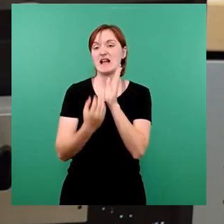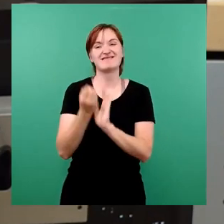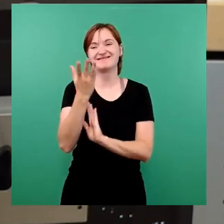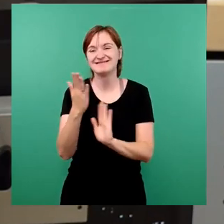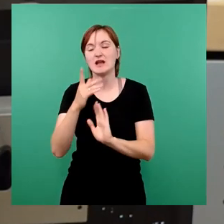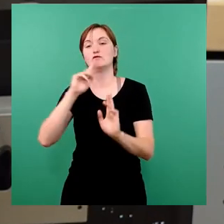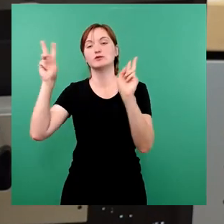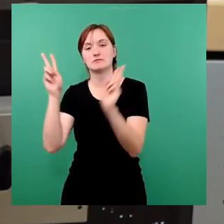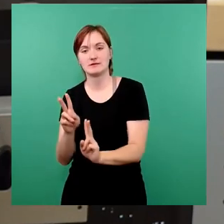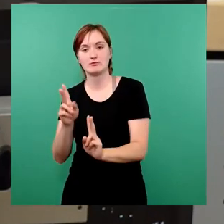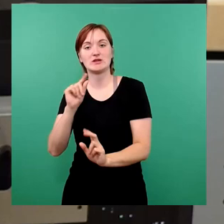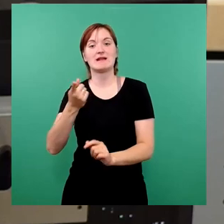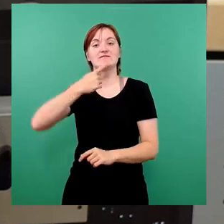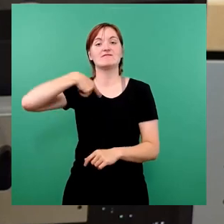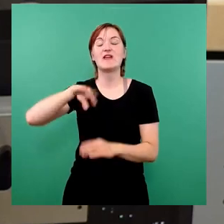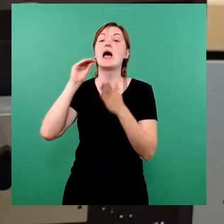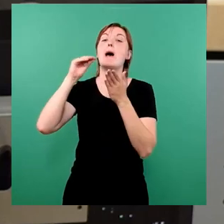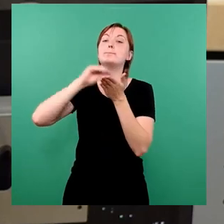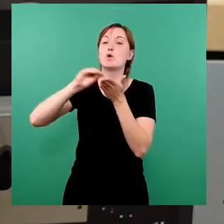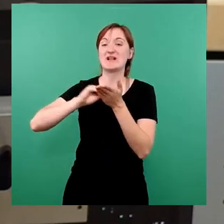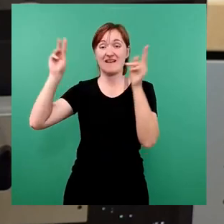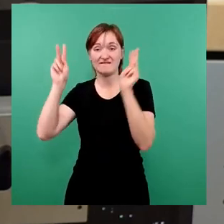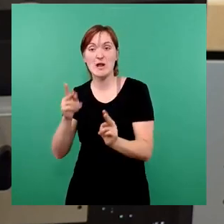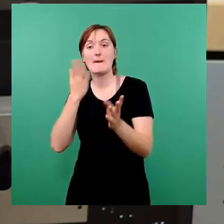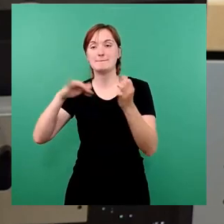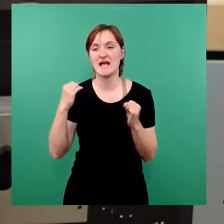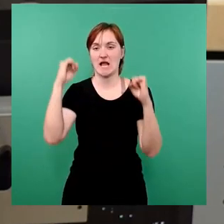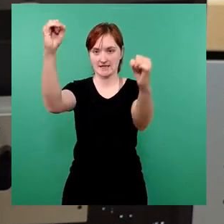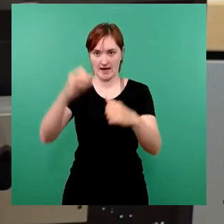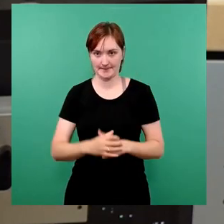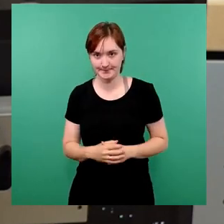wir meinen weniger Bürokratie, mehr Tatendrang. Vielen Dank.